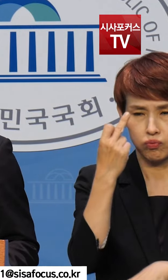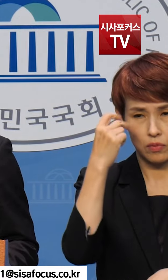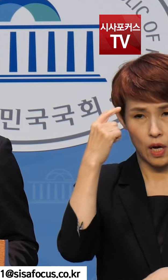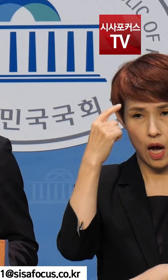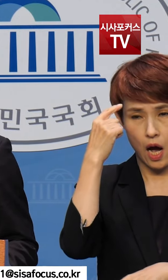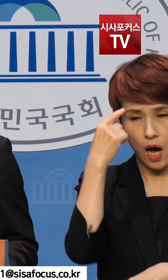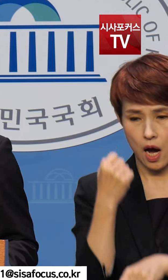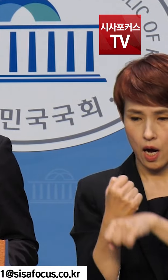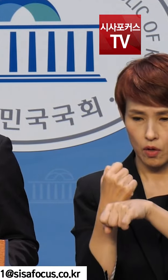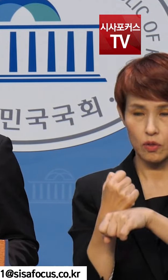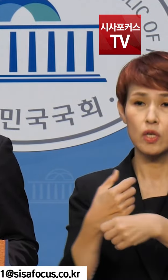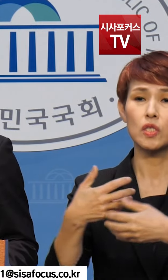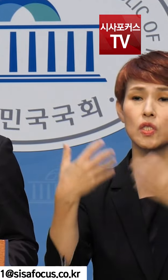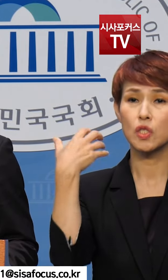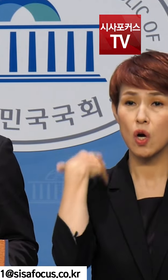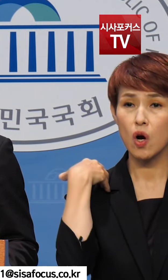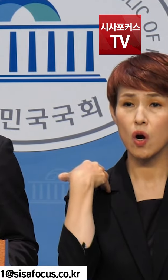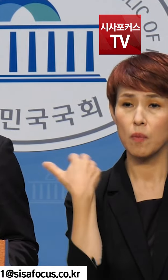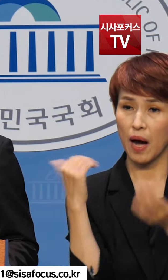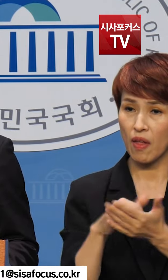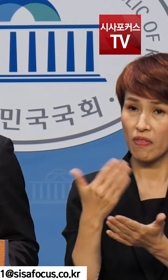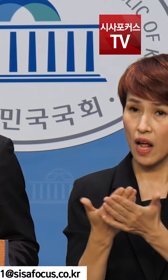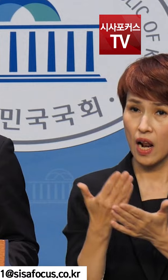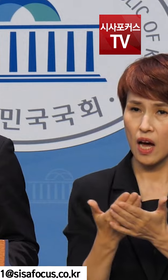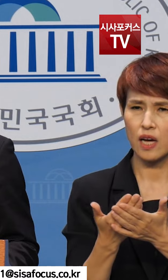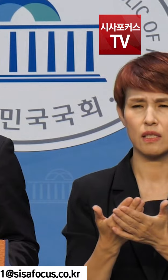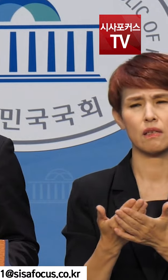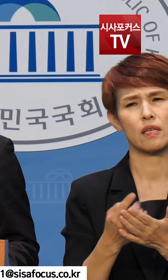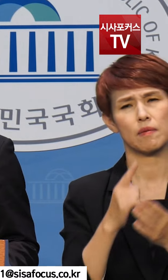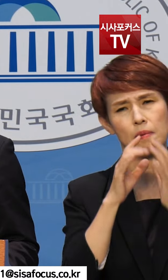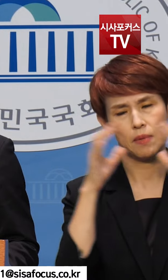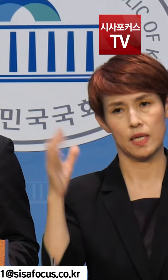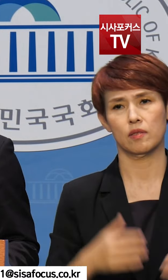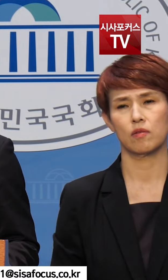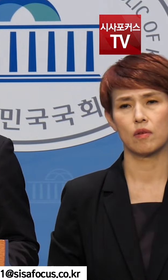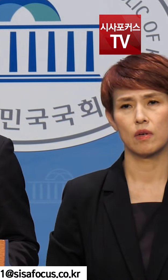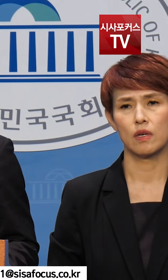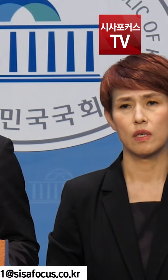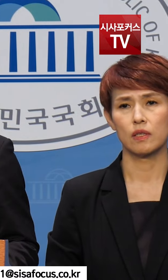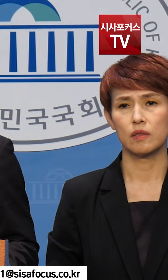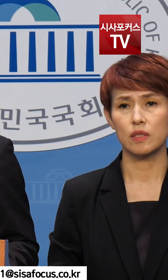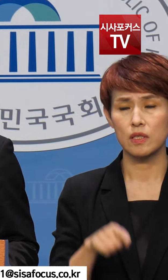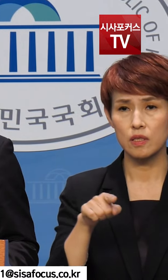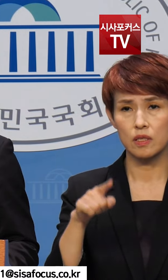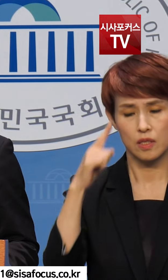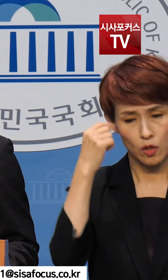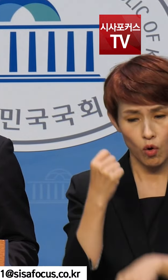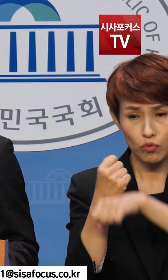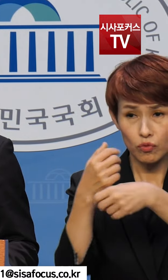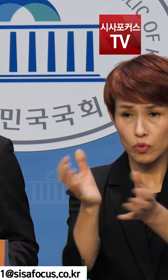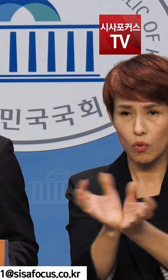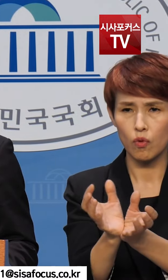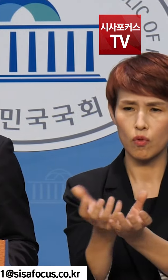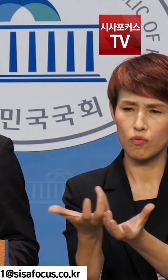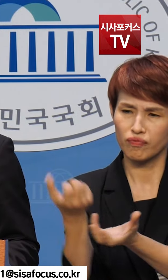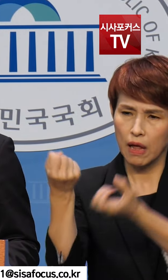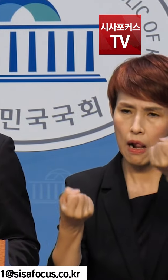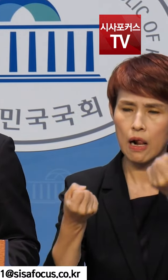때였습니다. 잘못된 정책이 항공우지연구원을 분할 해체할 것이라는 우려가 컸기 때문입니다.